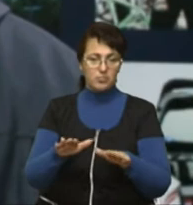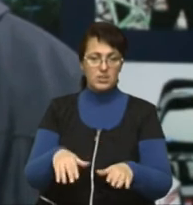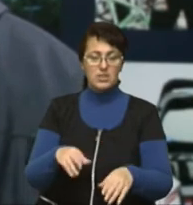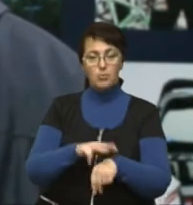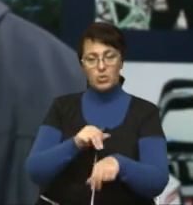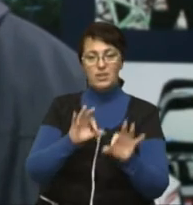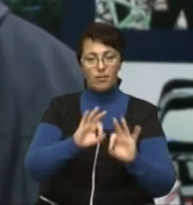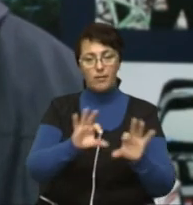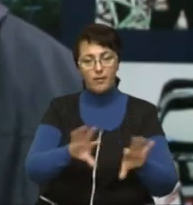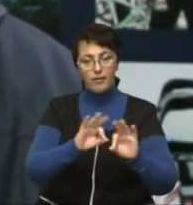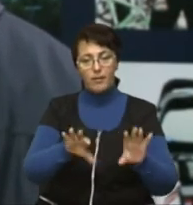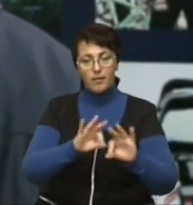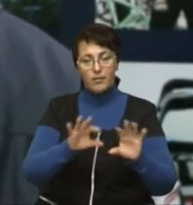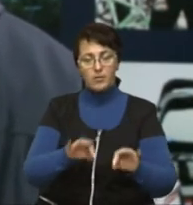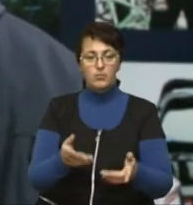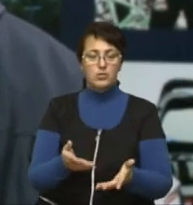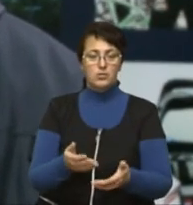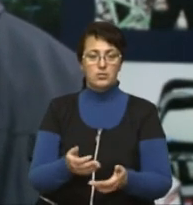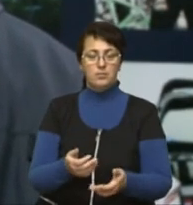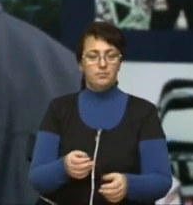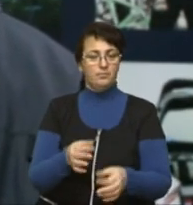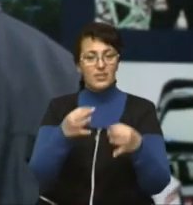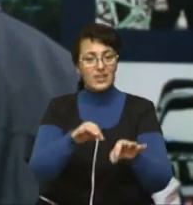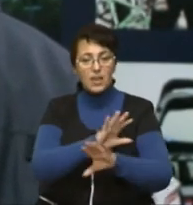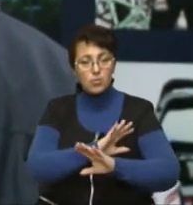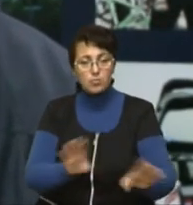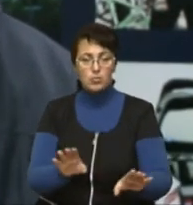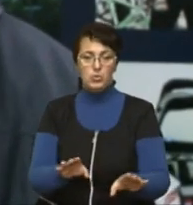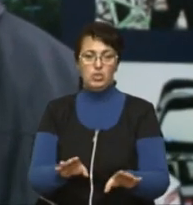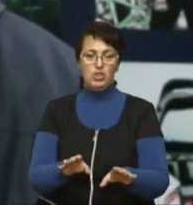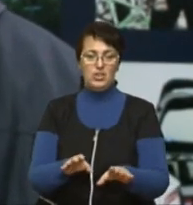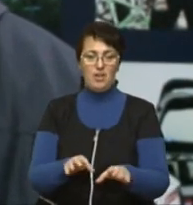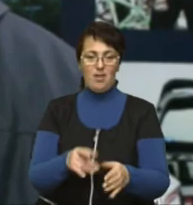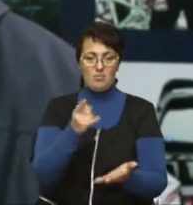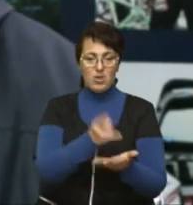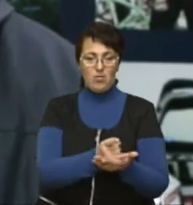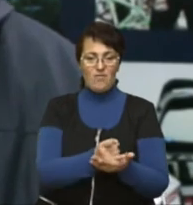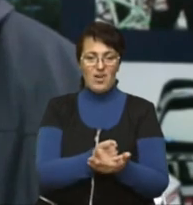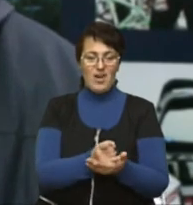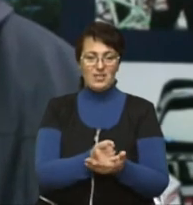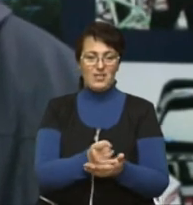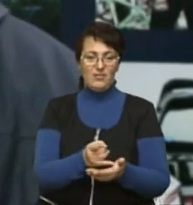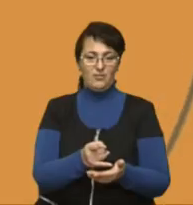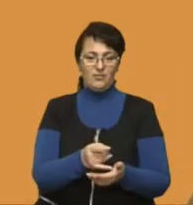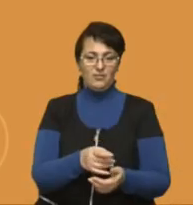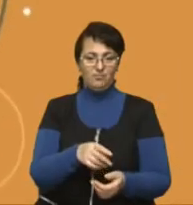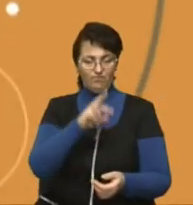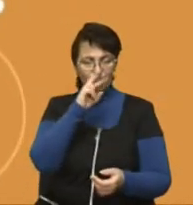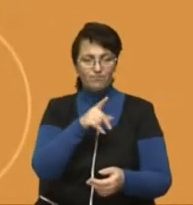роботи з водіями щодо недопущення правил паркування в центральній частині міста, так і в інших місцях.